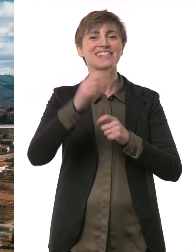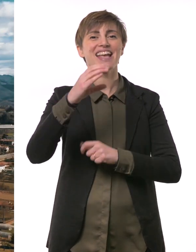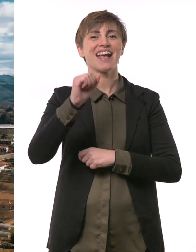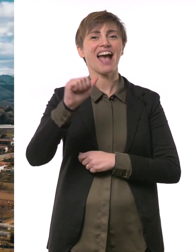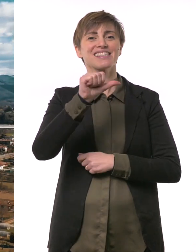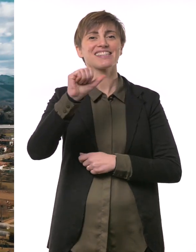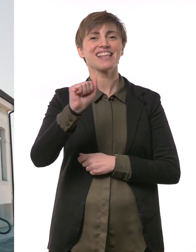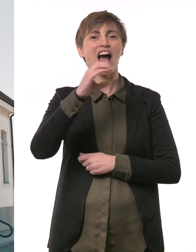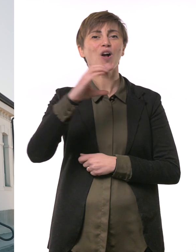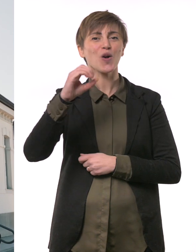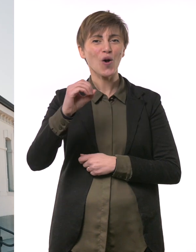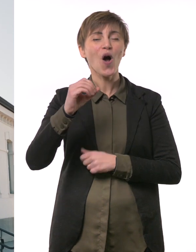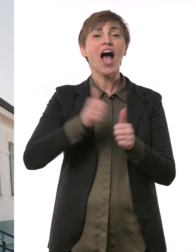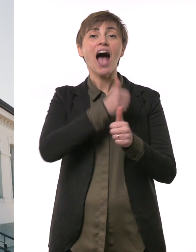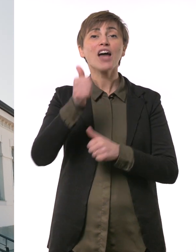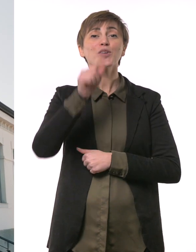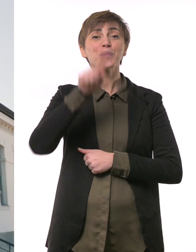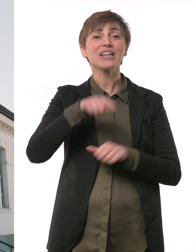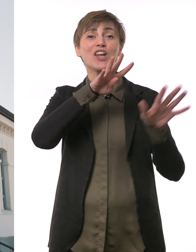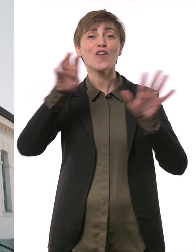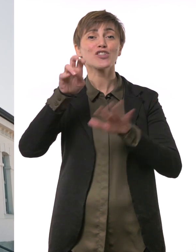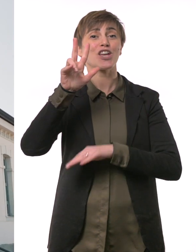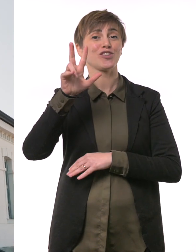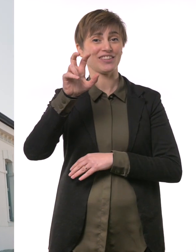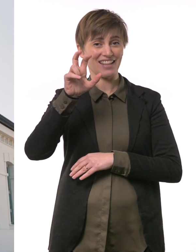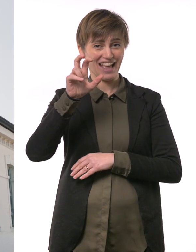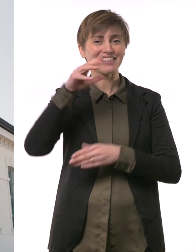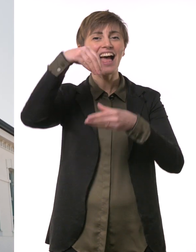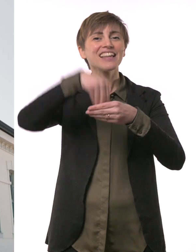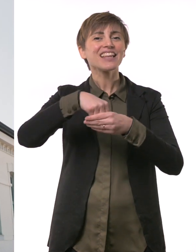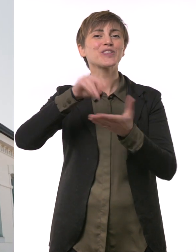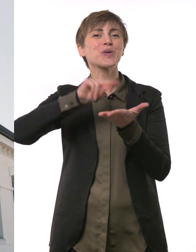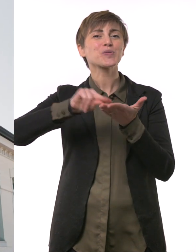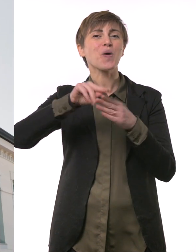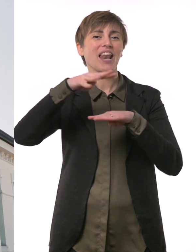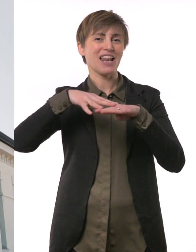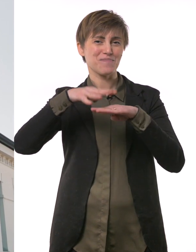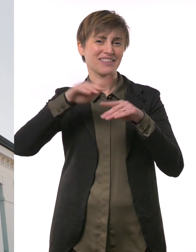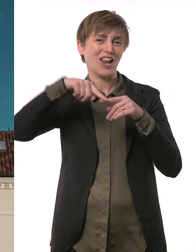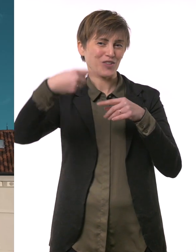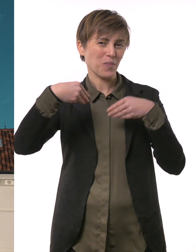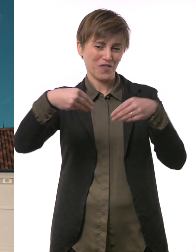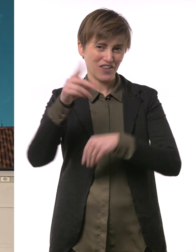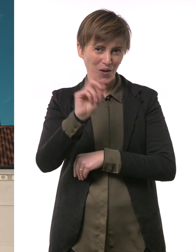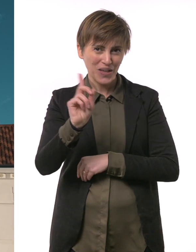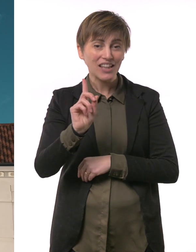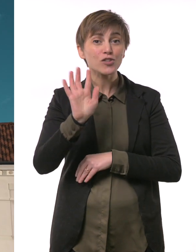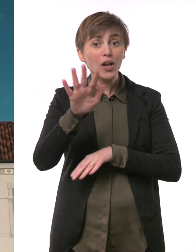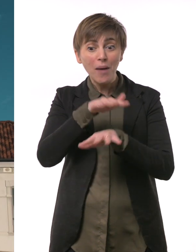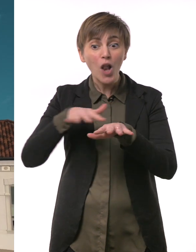1930 dentro le scuole elementari, anche se poi non le frequentò, ma furono un luogo di